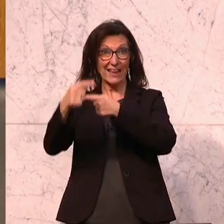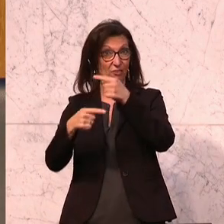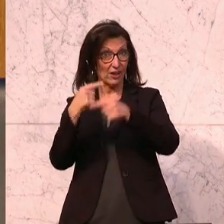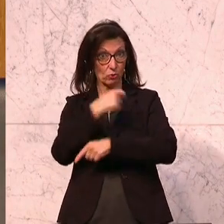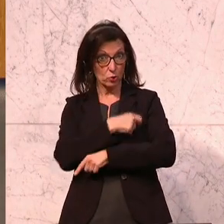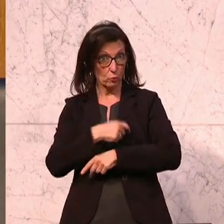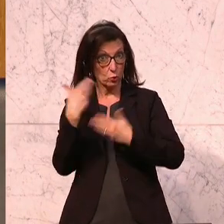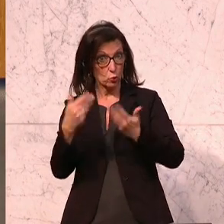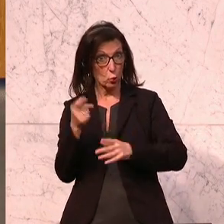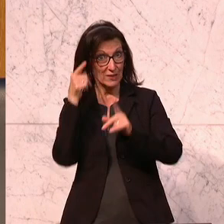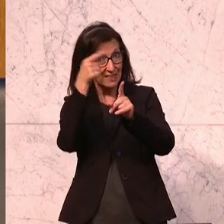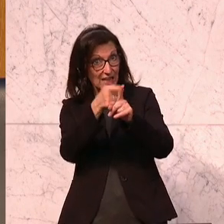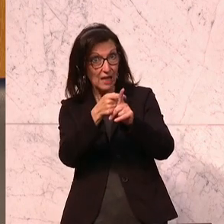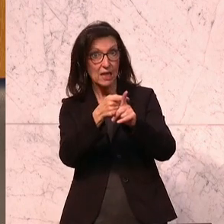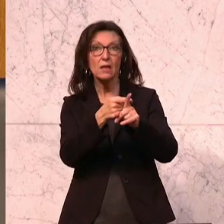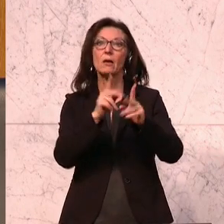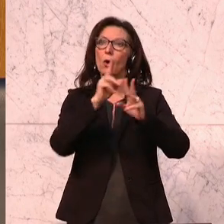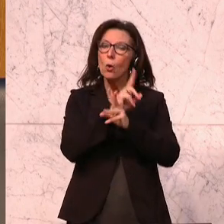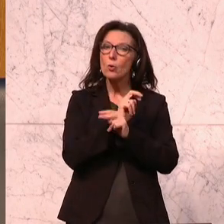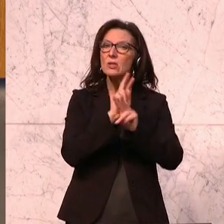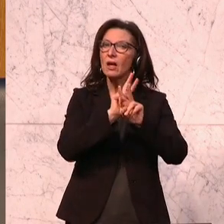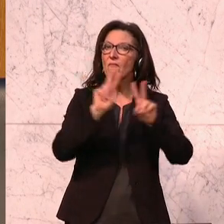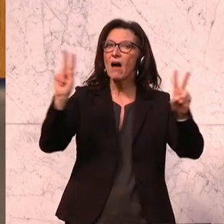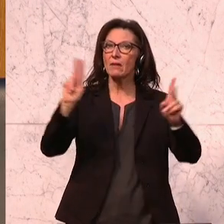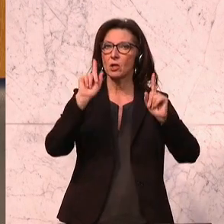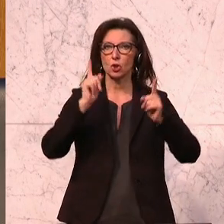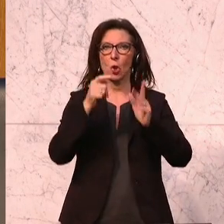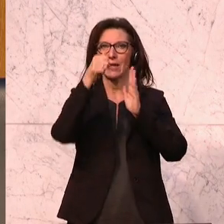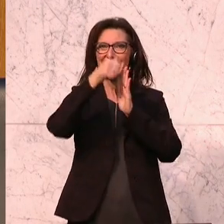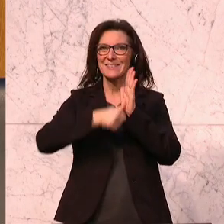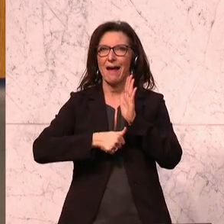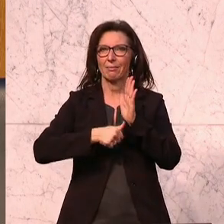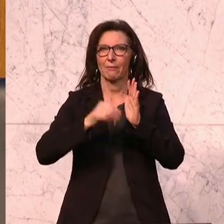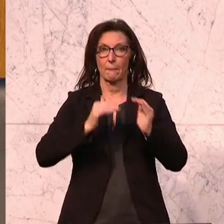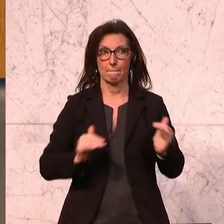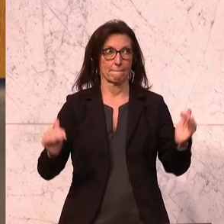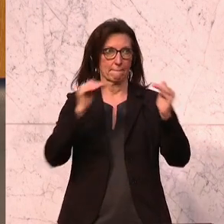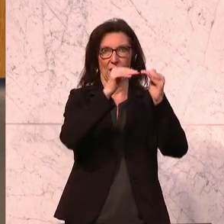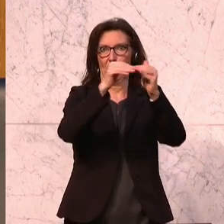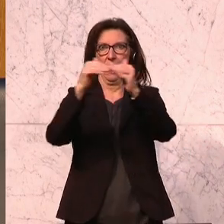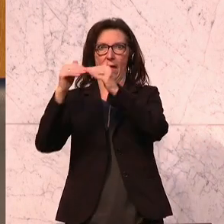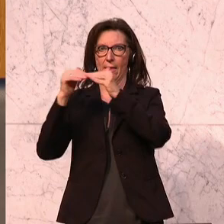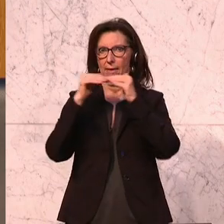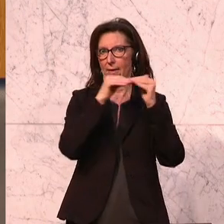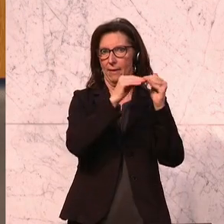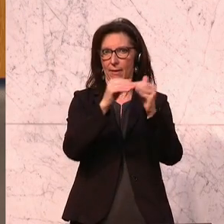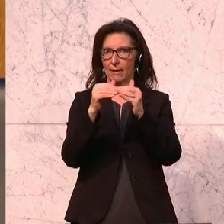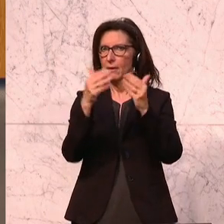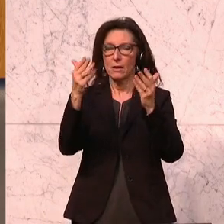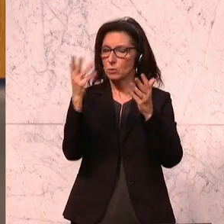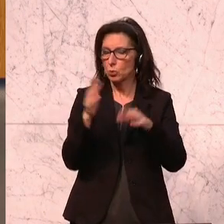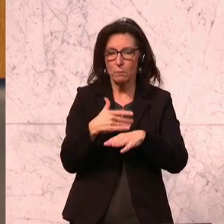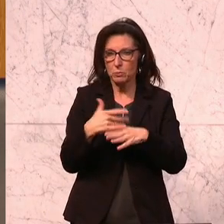die Zielsetzung, die Standards österreichweit in etwa gleich ziehen will. Also unterm Strich, angenommen die